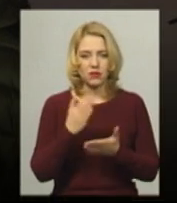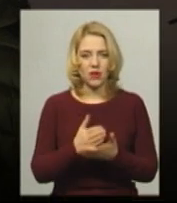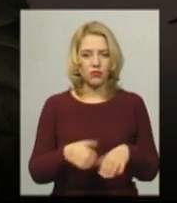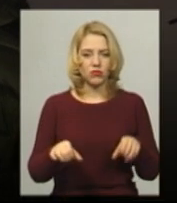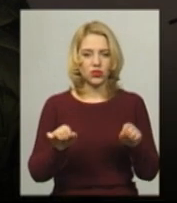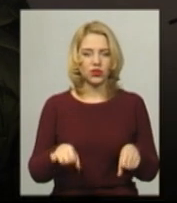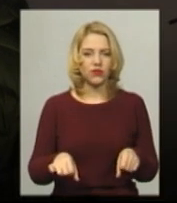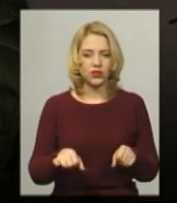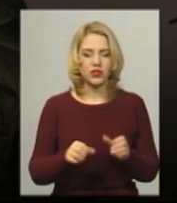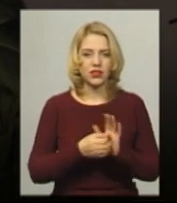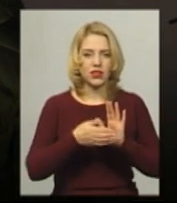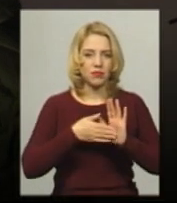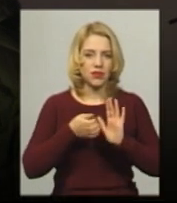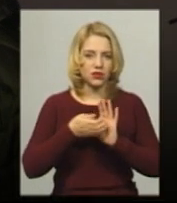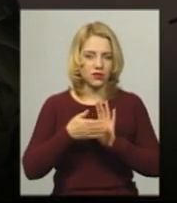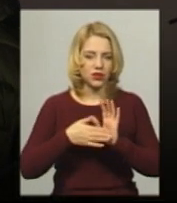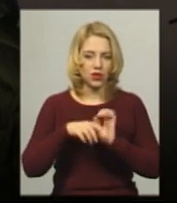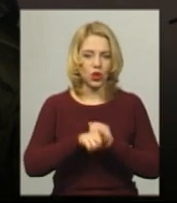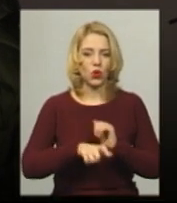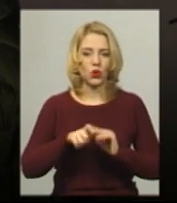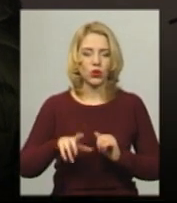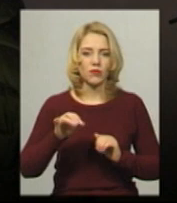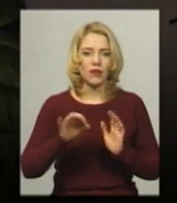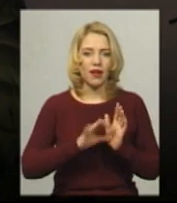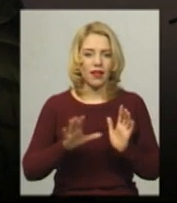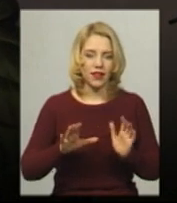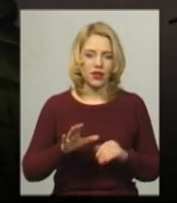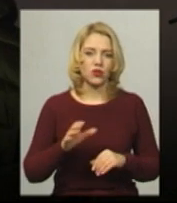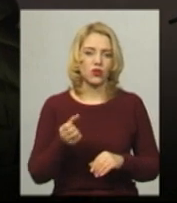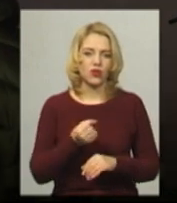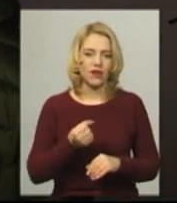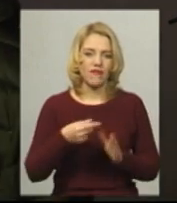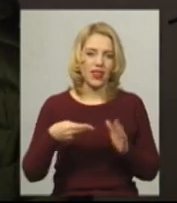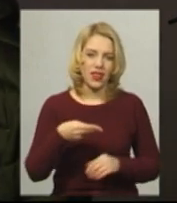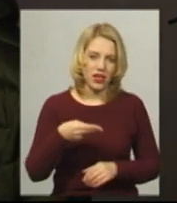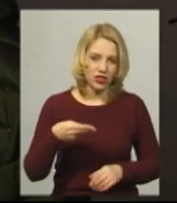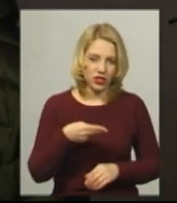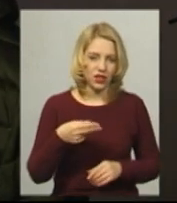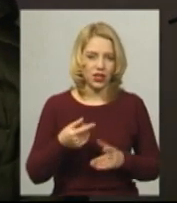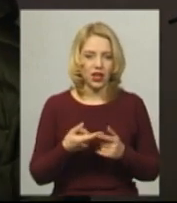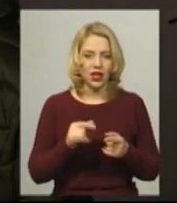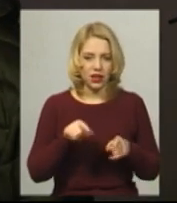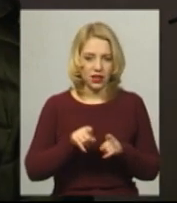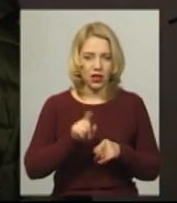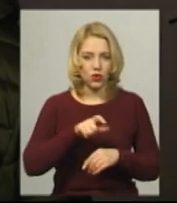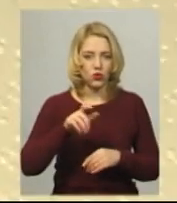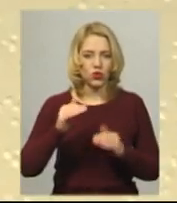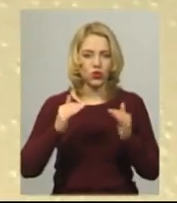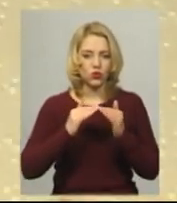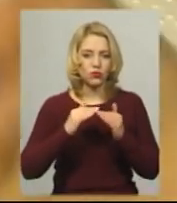можливість записувати людям на електронні носії, на флешки, і так люди вдома вже